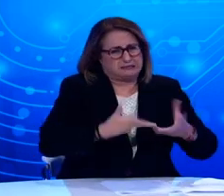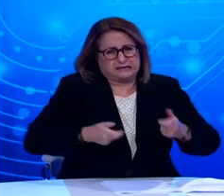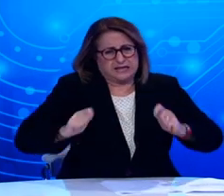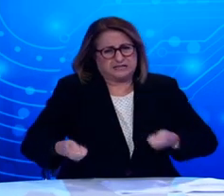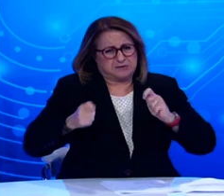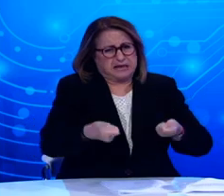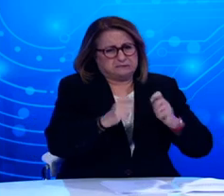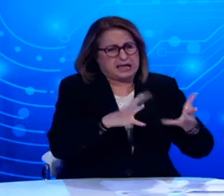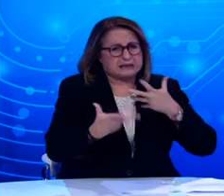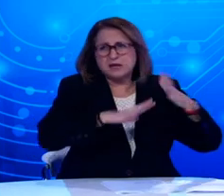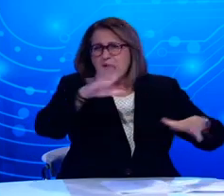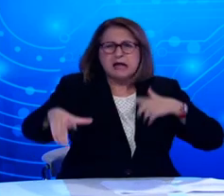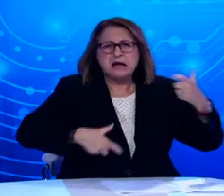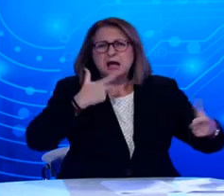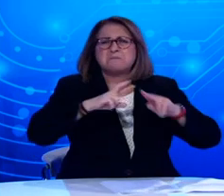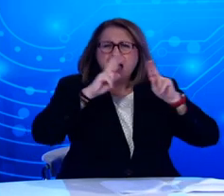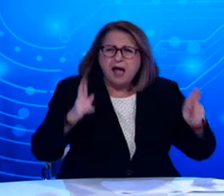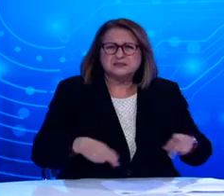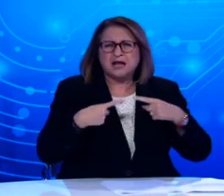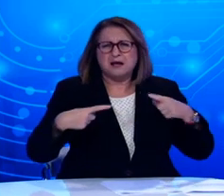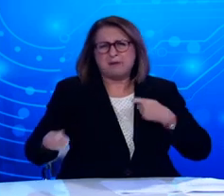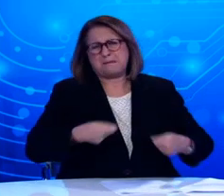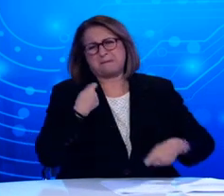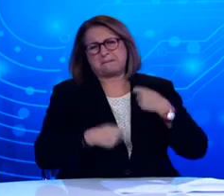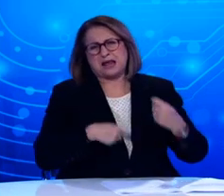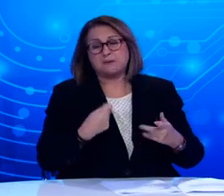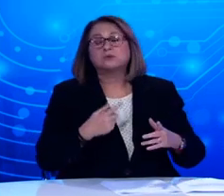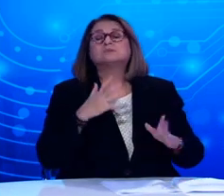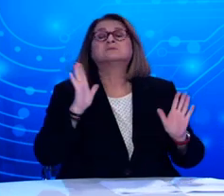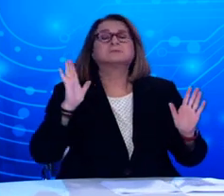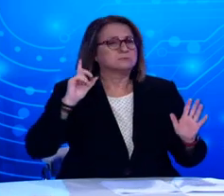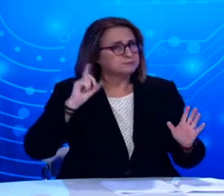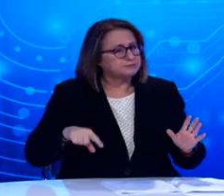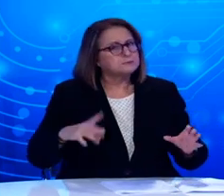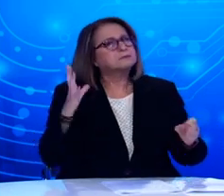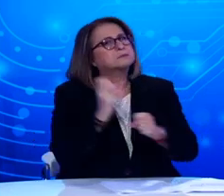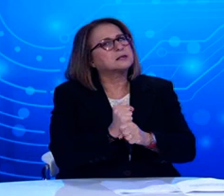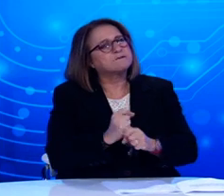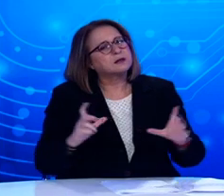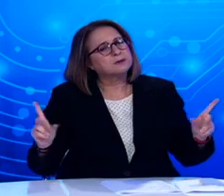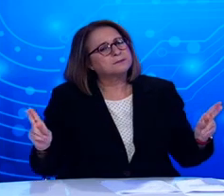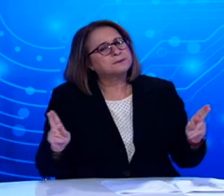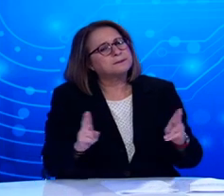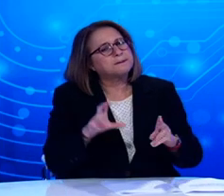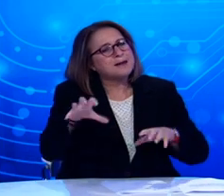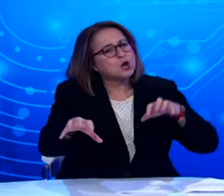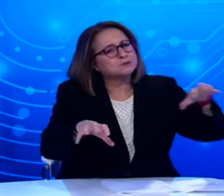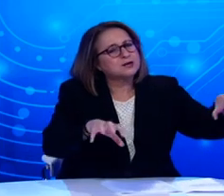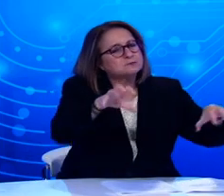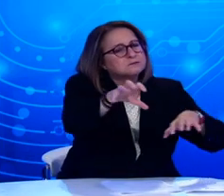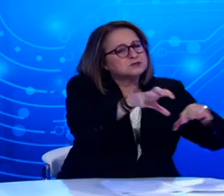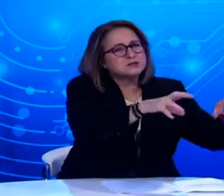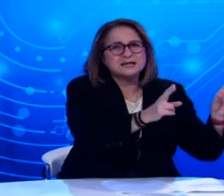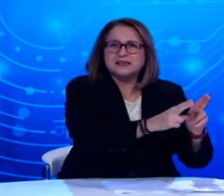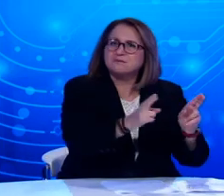είχαν αποτέλεσμα. Σε αυτόν τον δρόμο θα συνεχίσουμε. Εάν εφαρμοστούν λοιπόν τα μέτρα τα οποία έχουμε πάρει και θα πάρουμε, θα πάμε καλά.